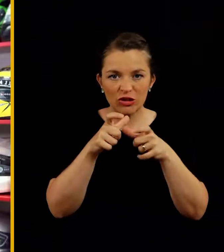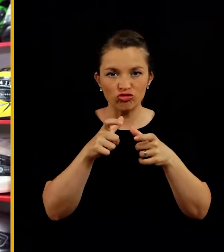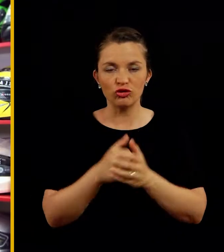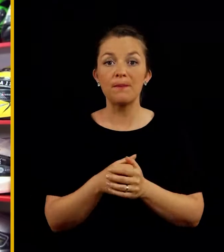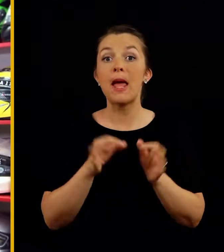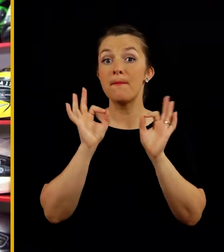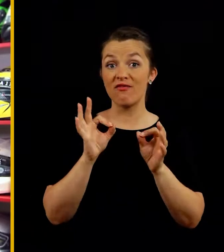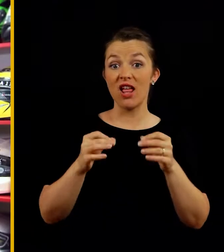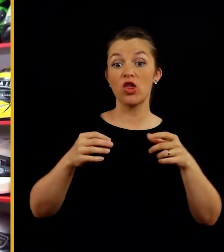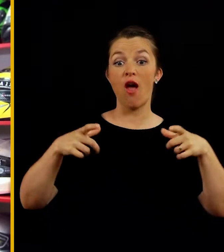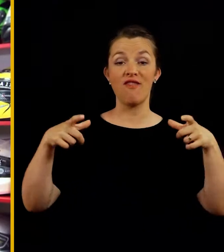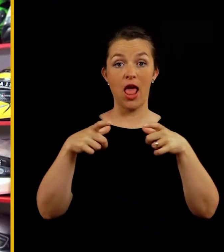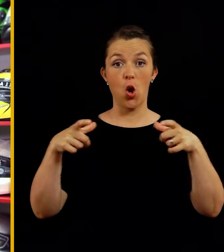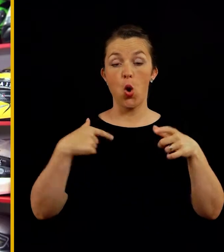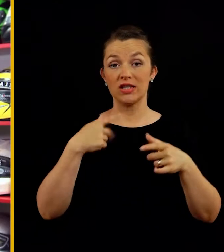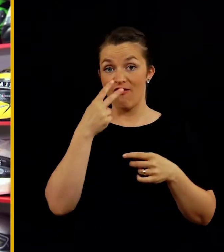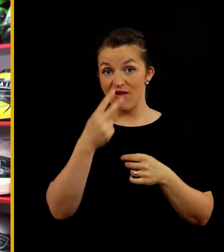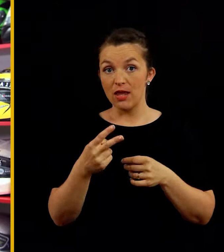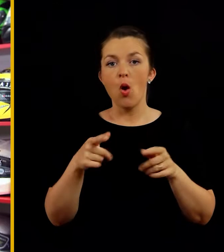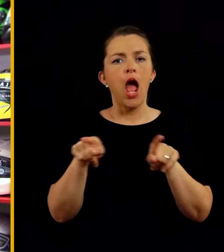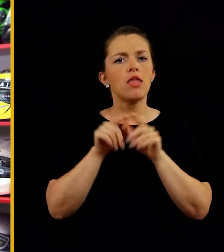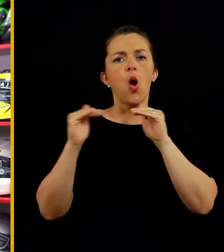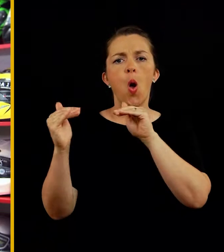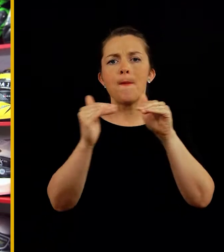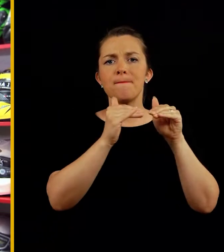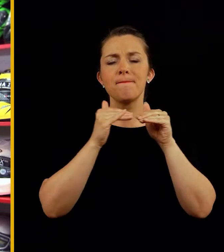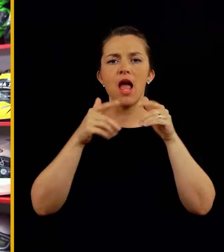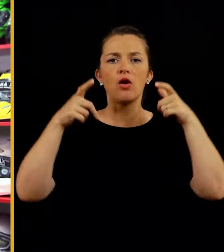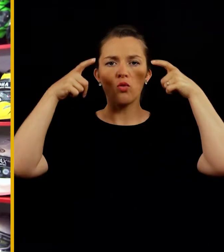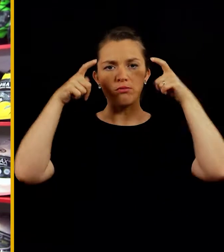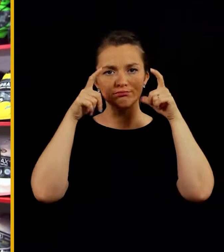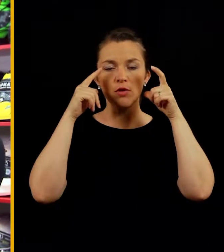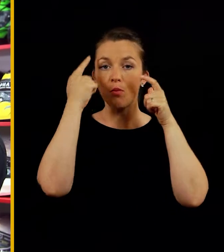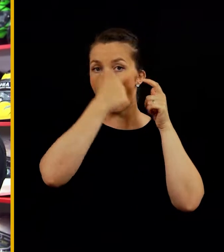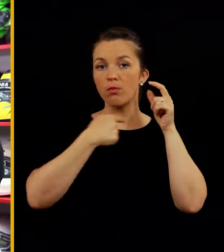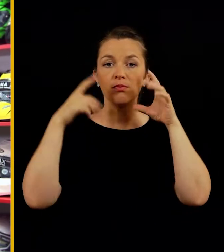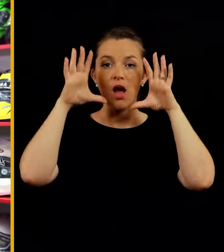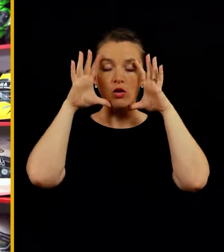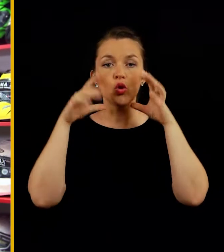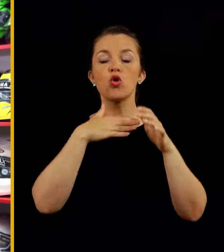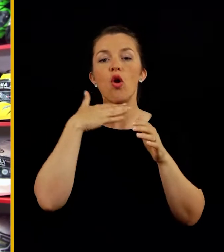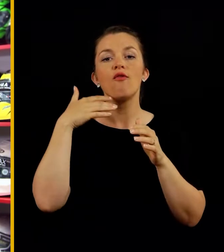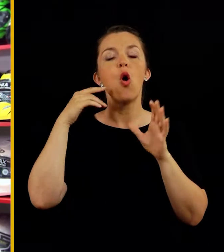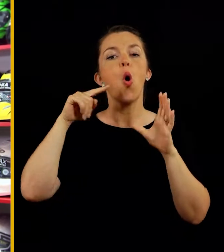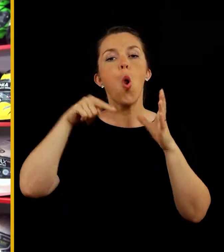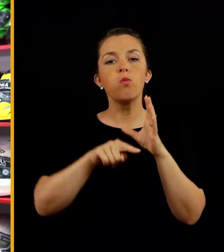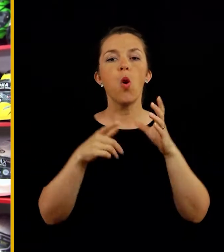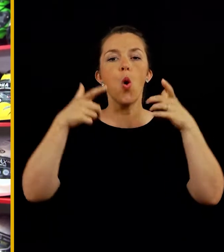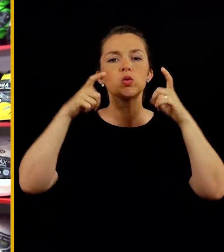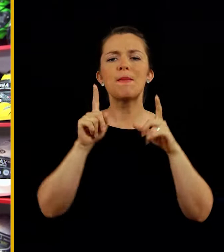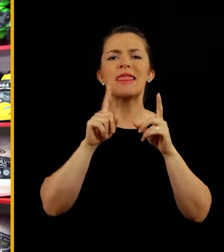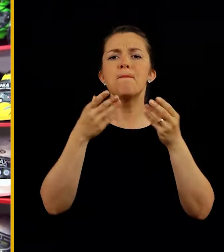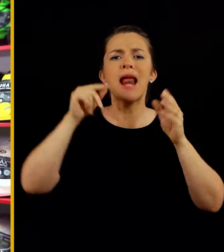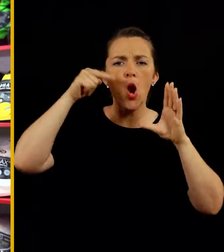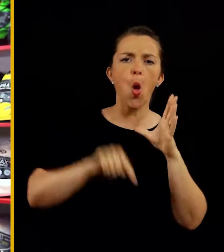tiščina. Pri pravilni velikosti vidimo zelo jasno, da lepo enokomerno pri njima po ličnem oziroma po obraznem delu za dost globoko seosede,